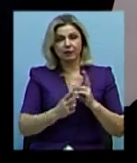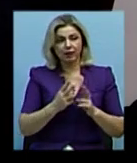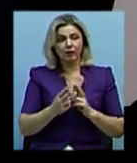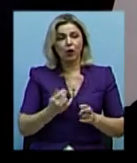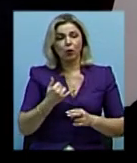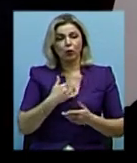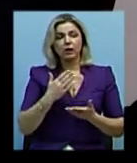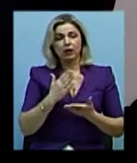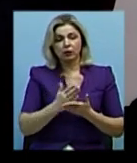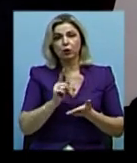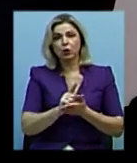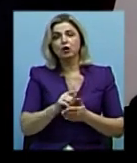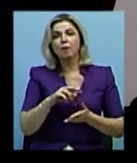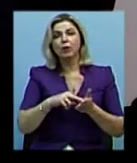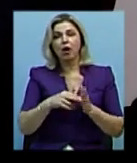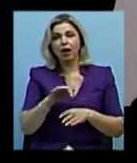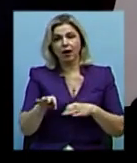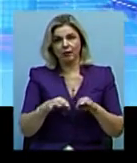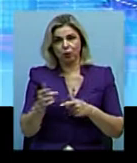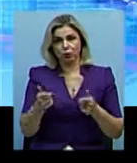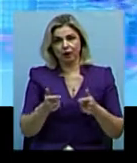є два роки, треба підготуватися добре».